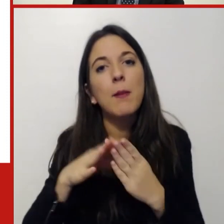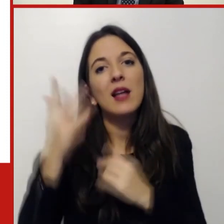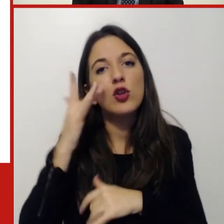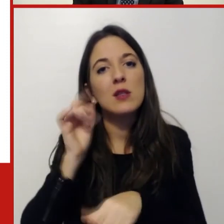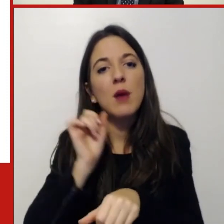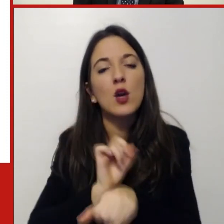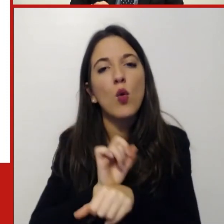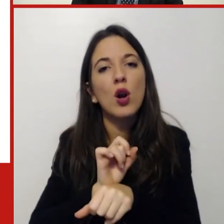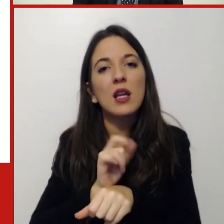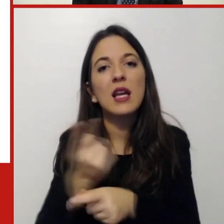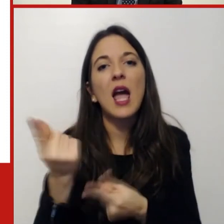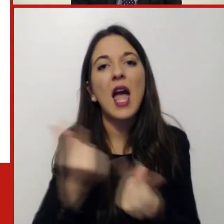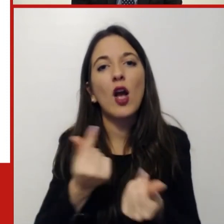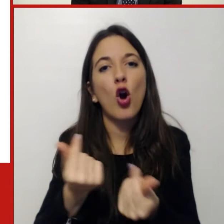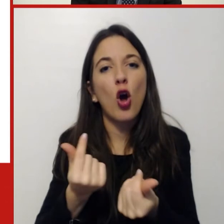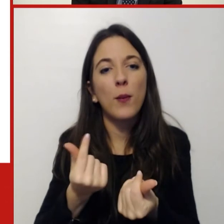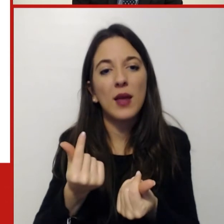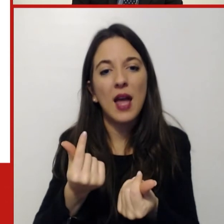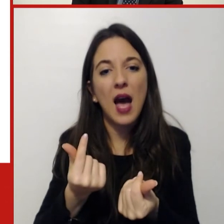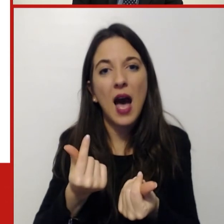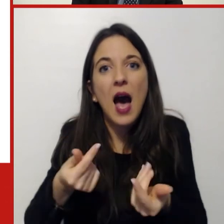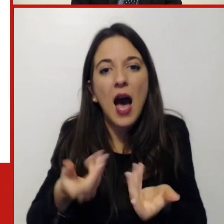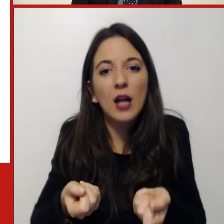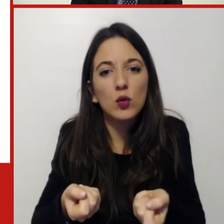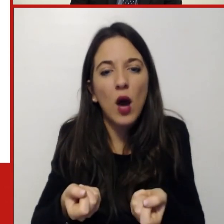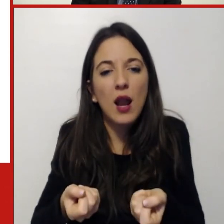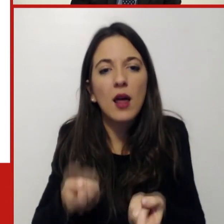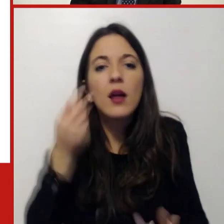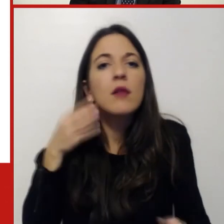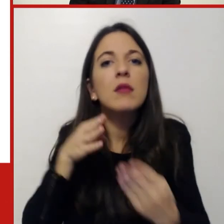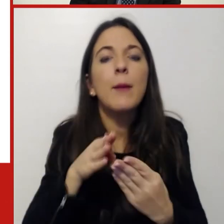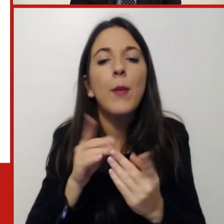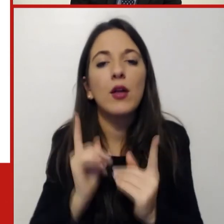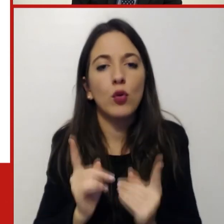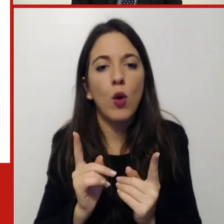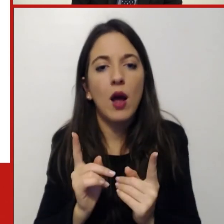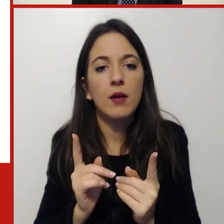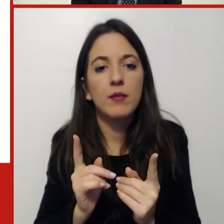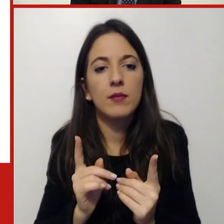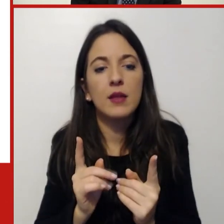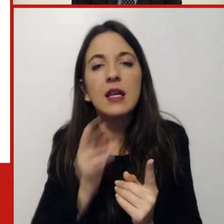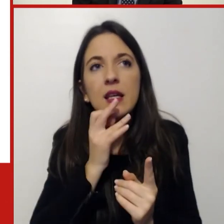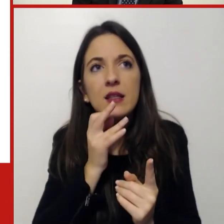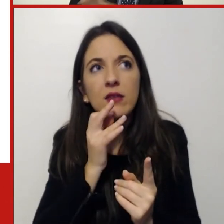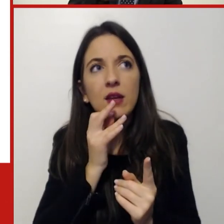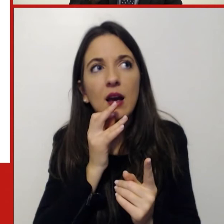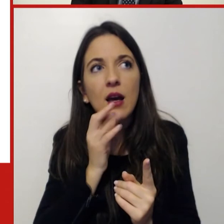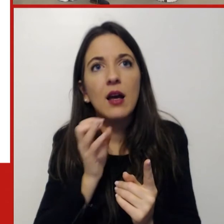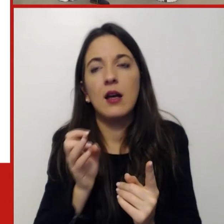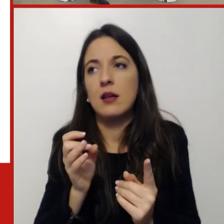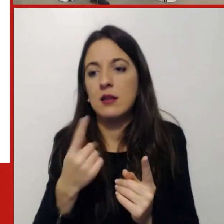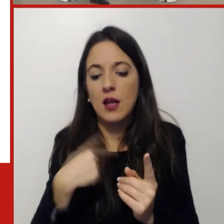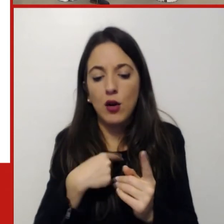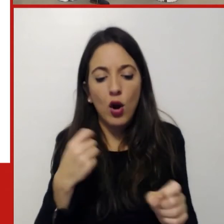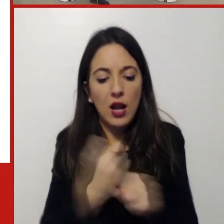delocalizzazione non più l'aggregazione nei vari centri urbani in altre parole lo svolgimento del lavoro in casa come impatta verso le attività commerciali non